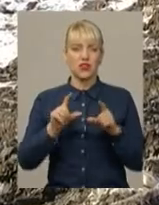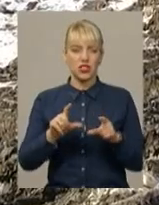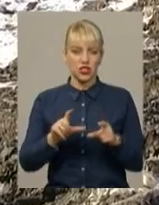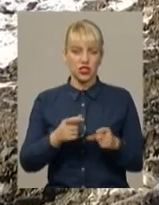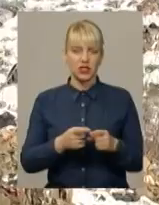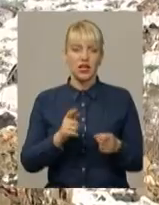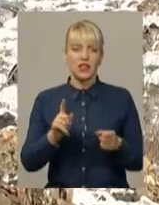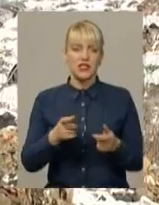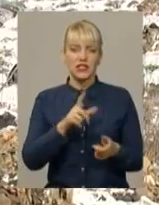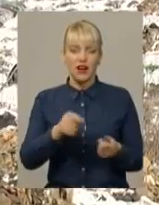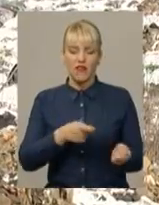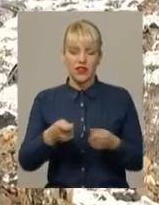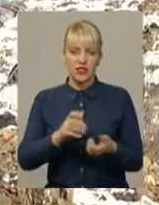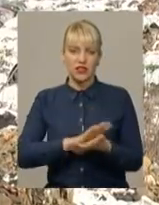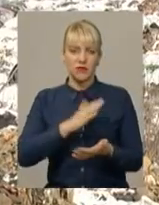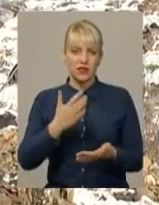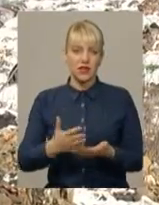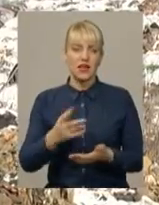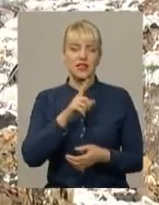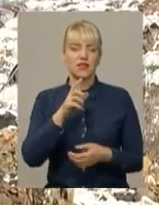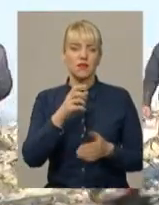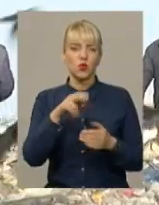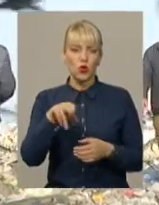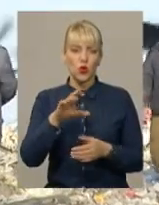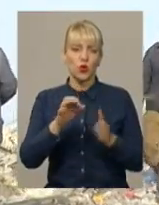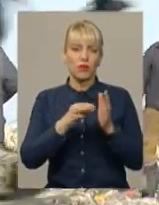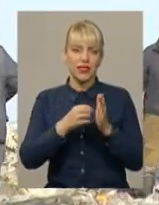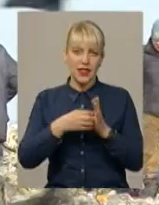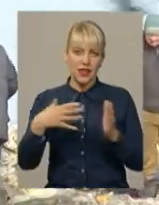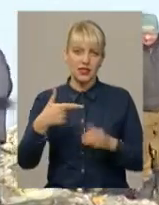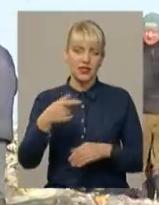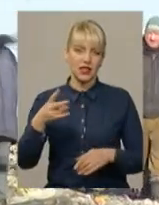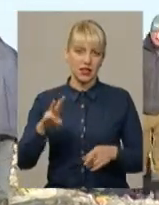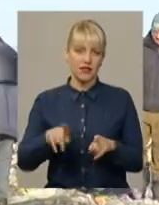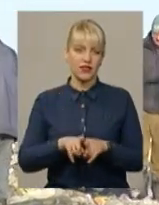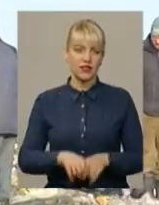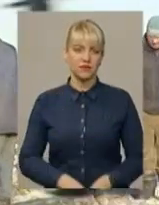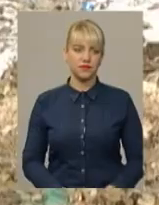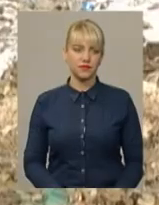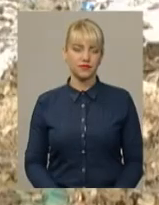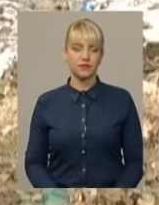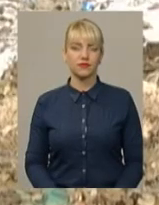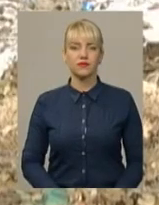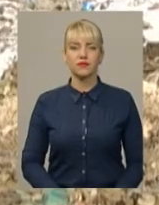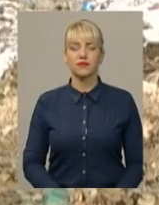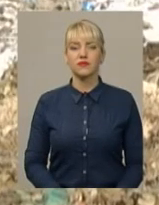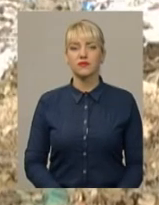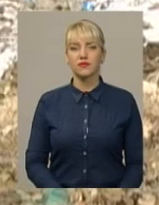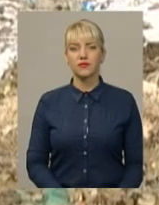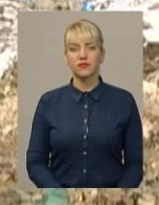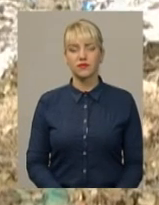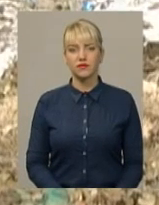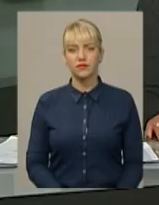до 15 гривень з жителя, зазначають у міській раді. Світлана Русіна, Наталя Сідова, Юрій Чорний, Дем'ян Цегольник. Новини Поділля